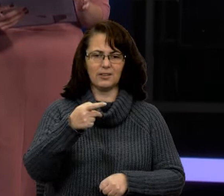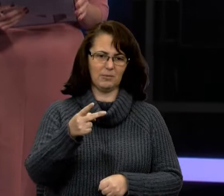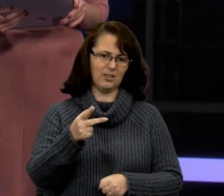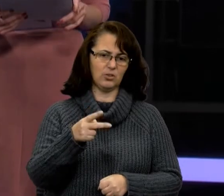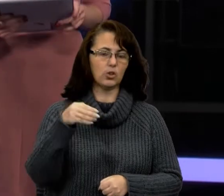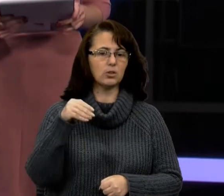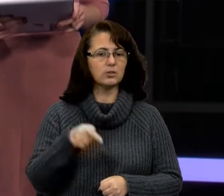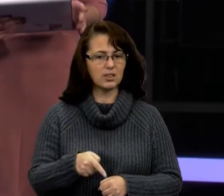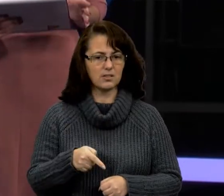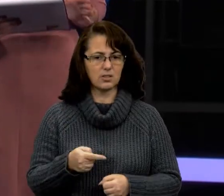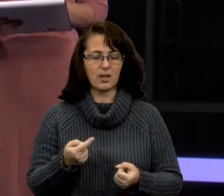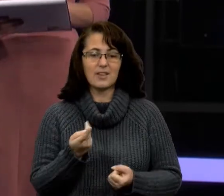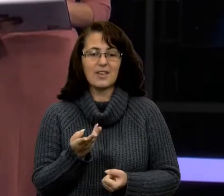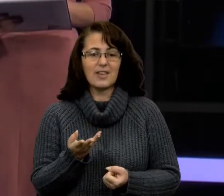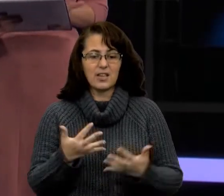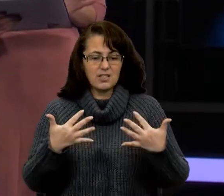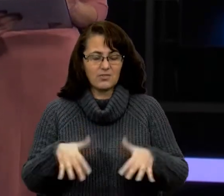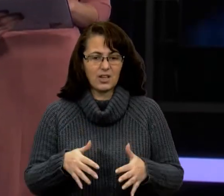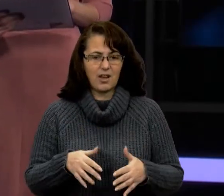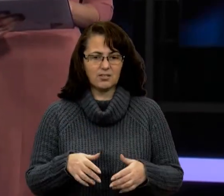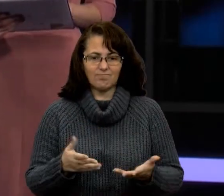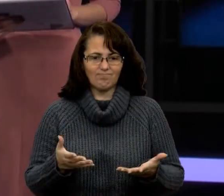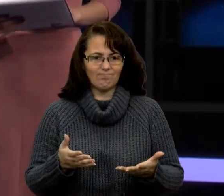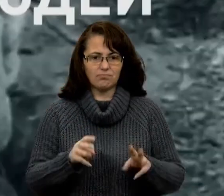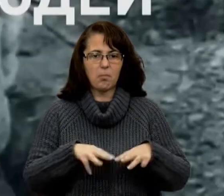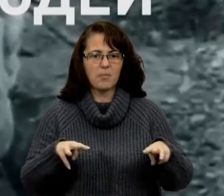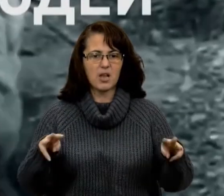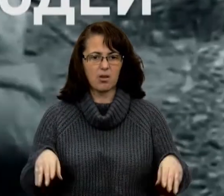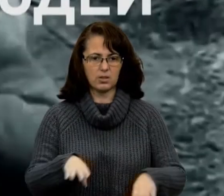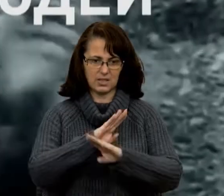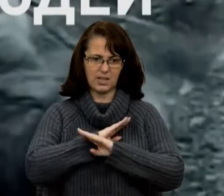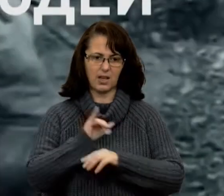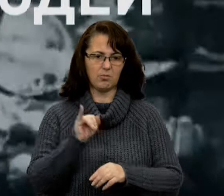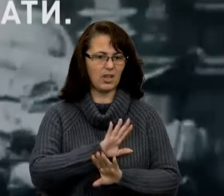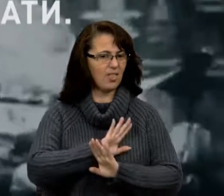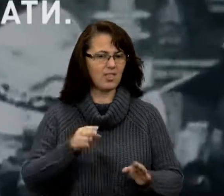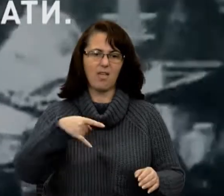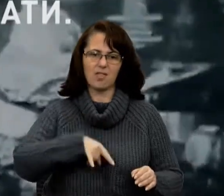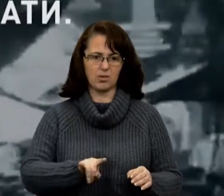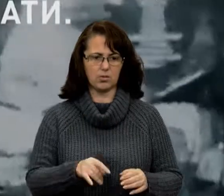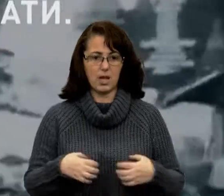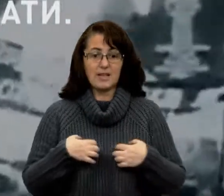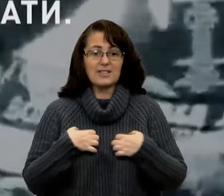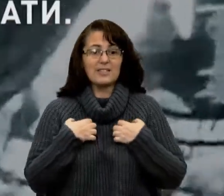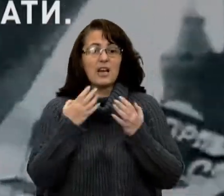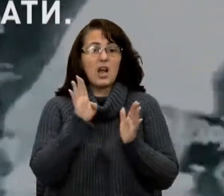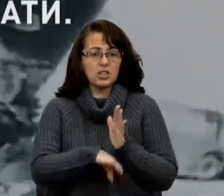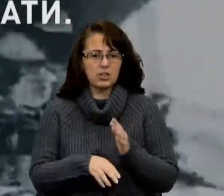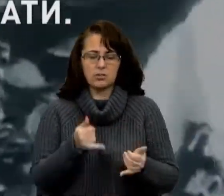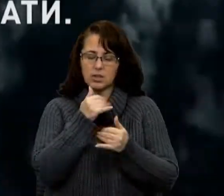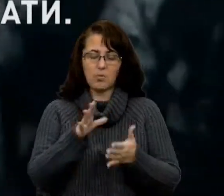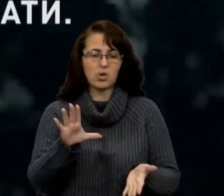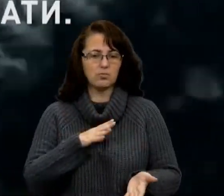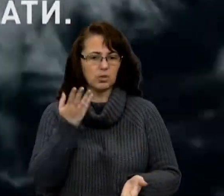Загалом кількість втрат вимірюється мільйонами загиблих і ненароджених. Страшнішого не може бути, коли